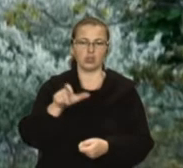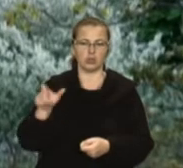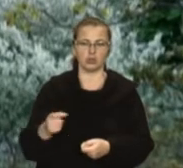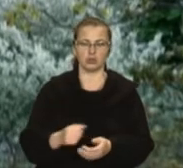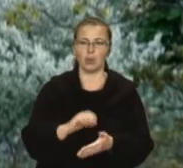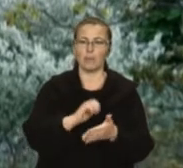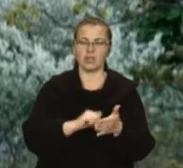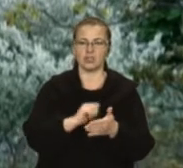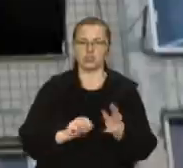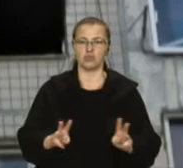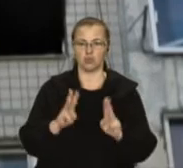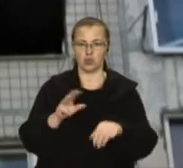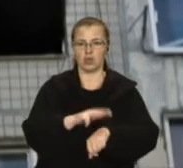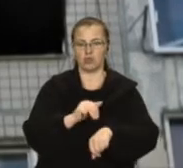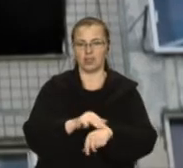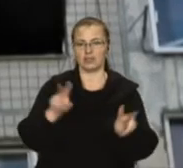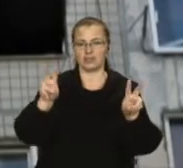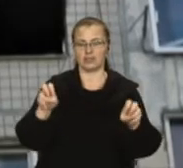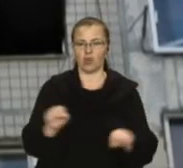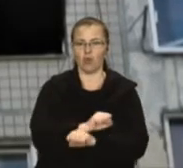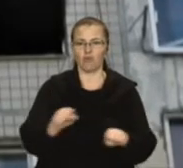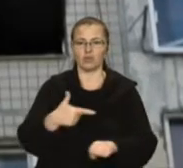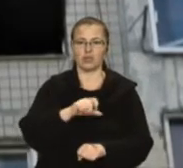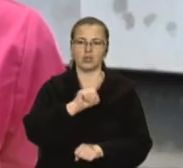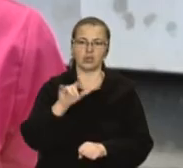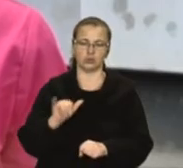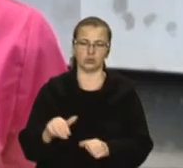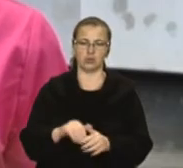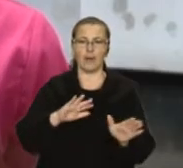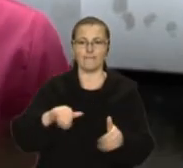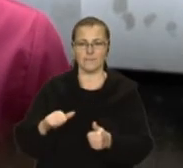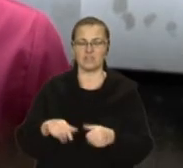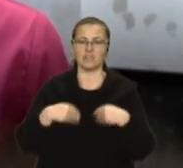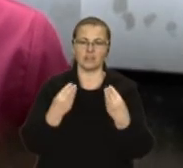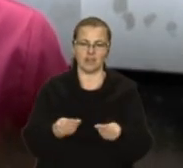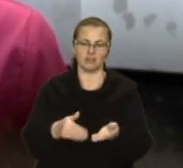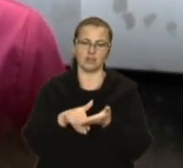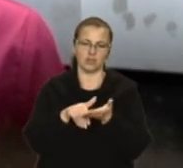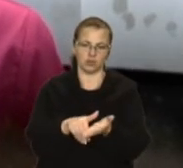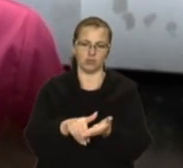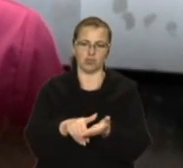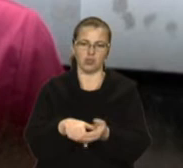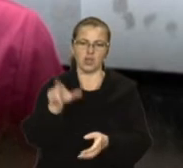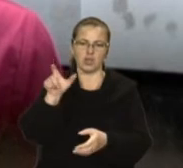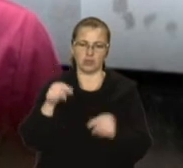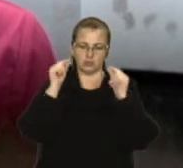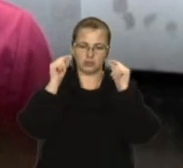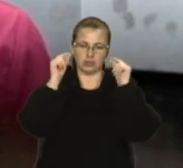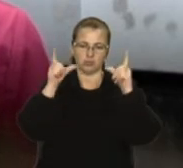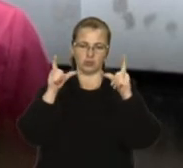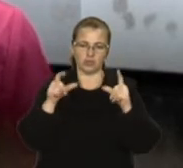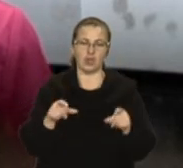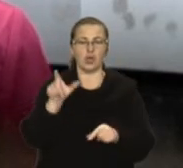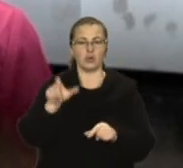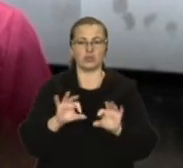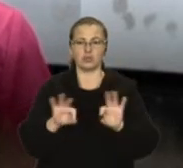Однією з причин пожежі правоохоронці називають вибух побутового газу. Після того, як вже надано було допомогу, і пацієнт прийшов до свідомості, він